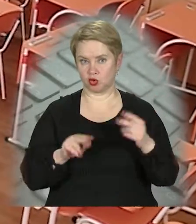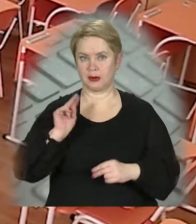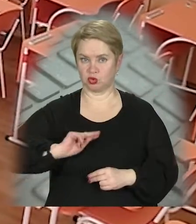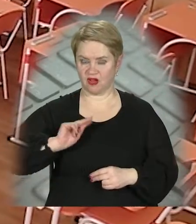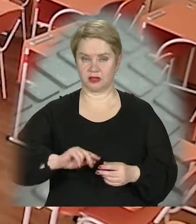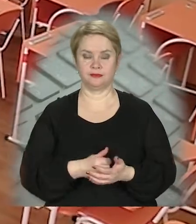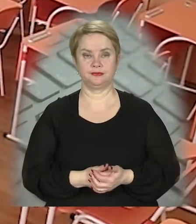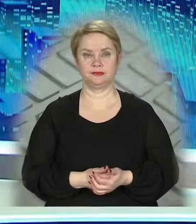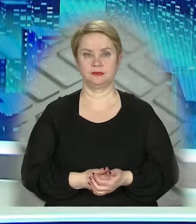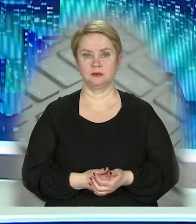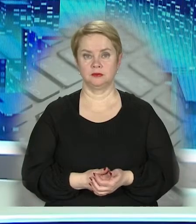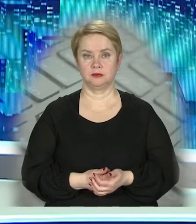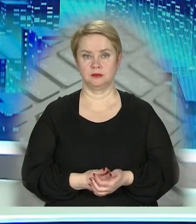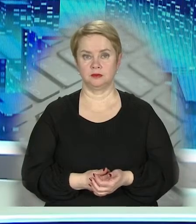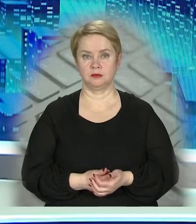працювати.